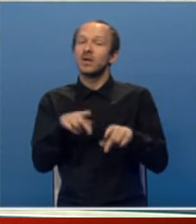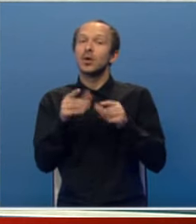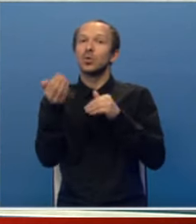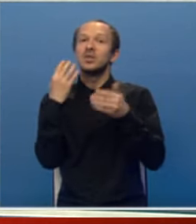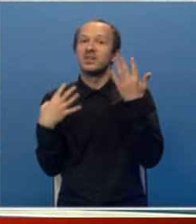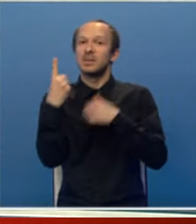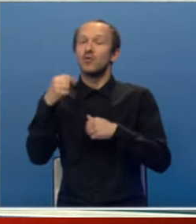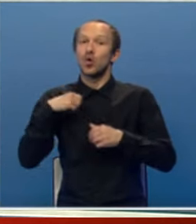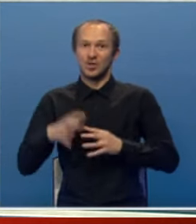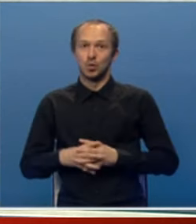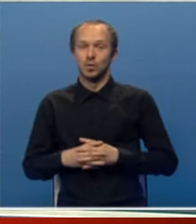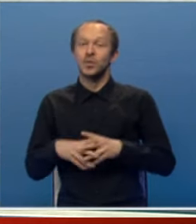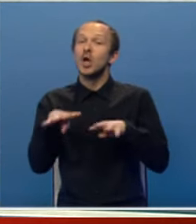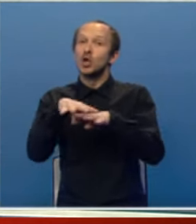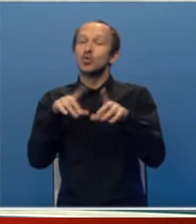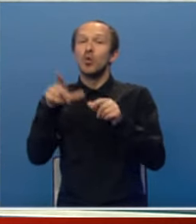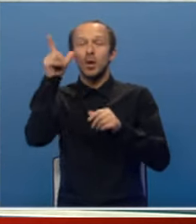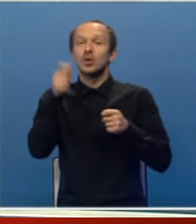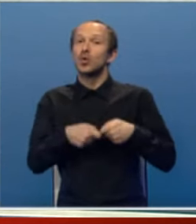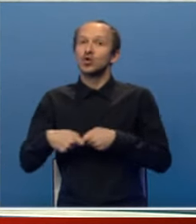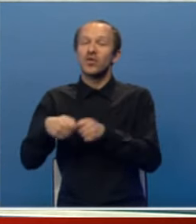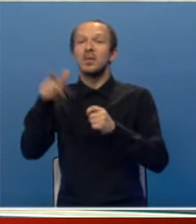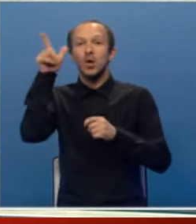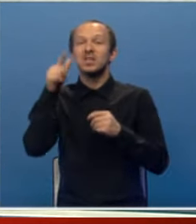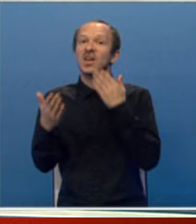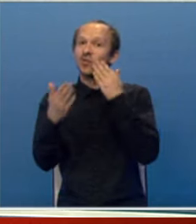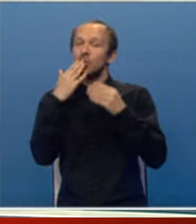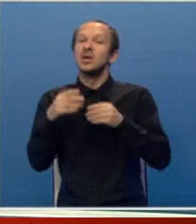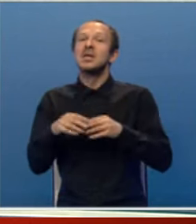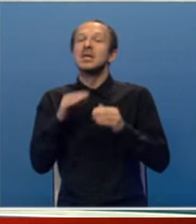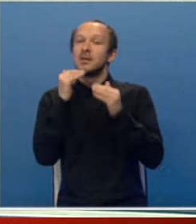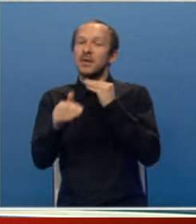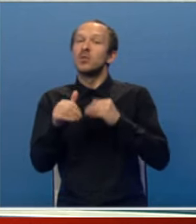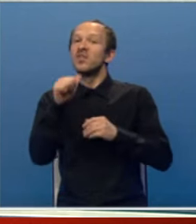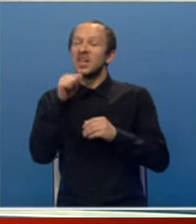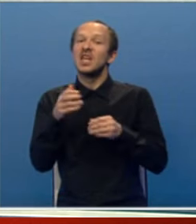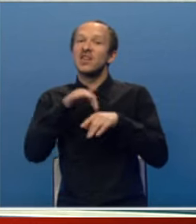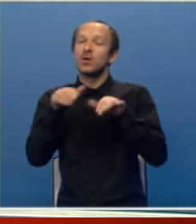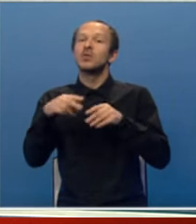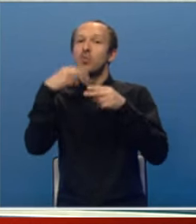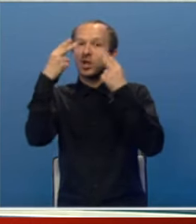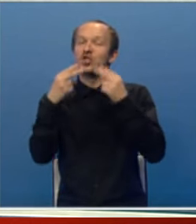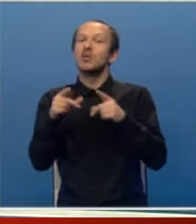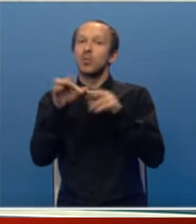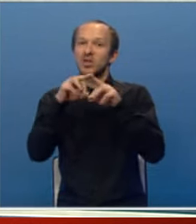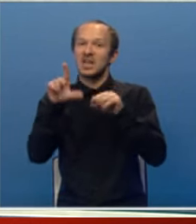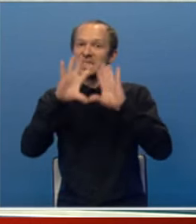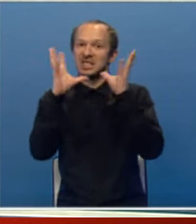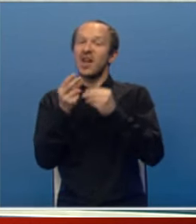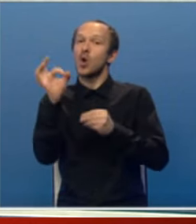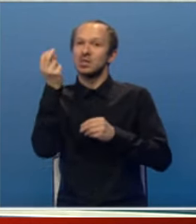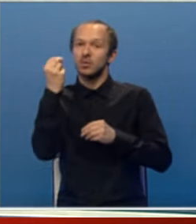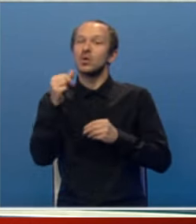1991. godinu. Skup su u Beogradu organizovali Beogradski forum za svete ravnopravnih i informativno-politički portali sve o